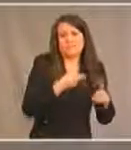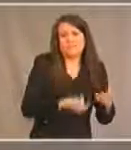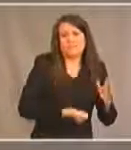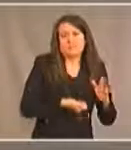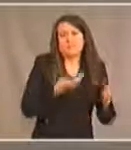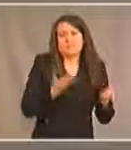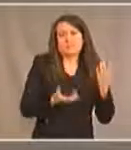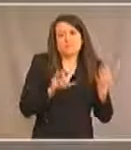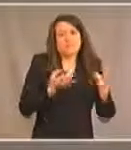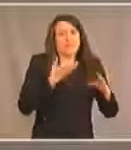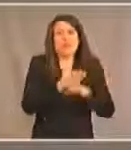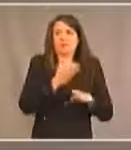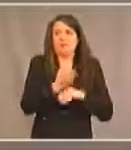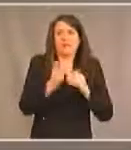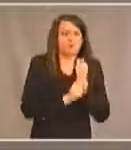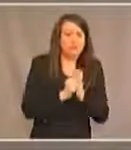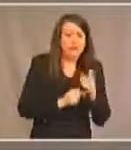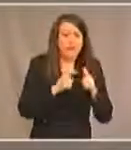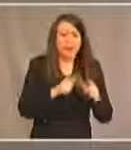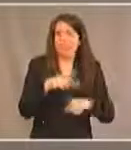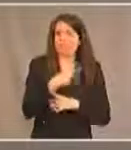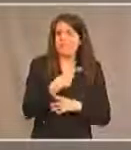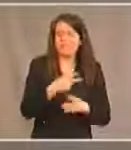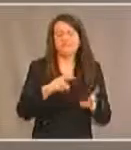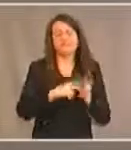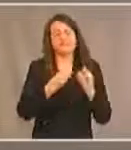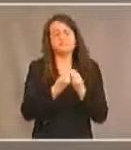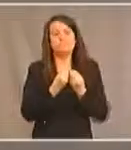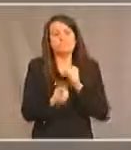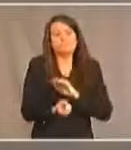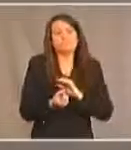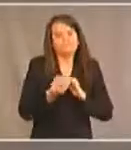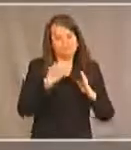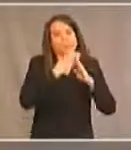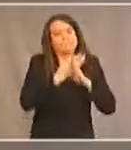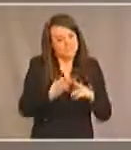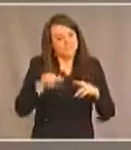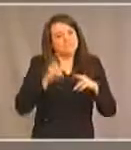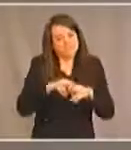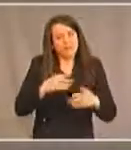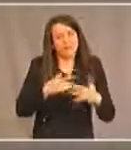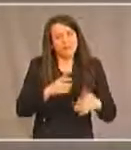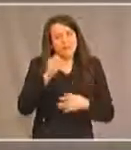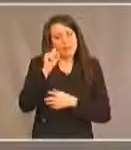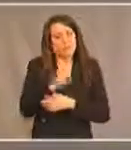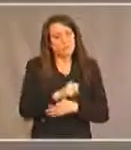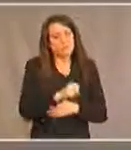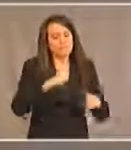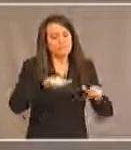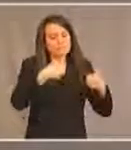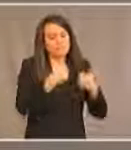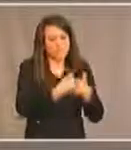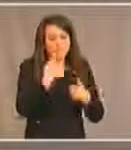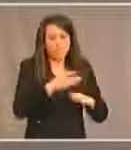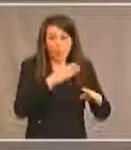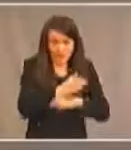nécessairement accès à des documents dans la langue de leur choix. Donc, il y beaucoup d'obstacles supplémentaires pour ces personnes, tant